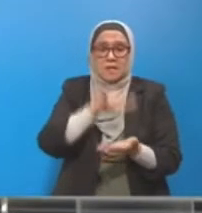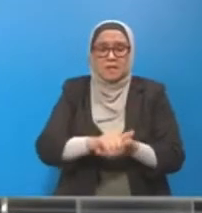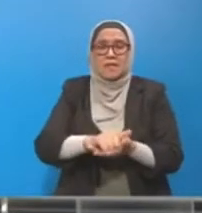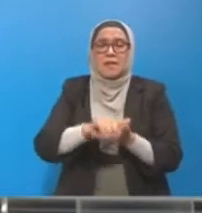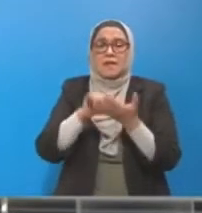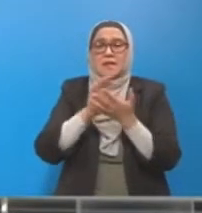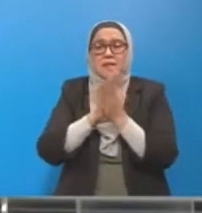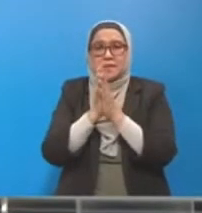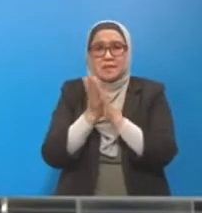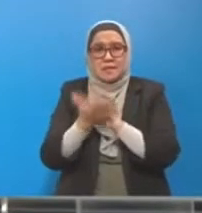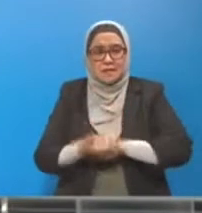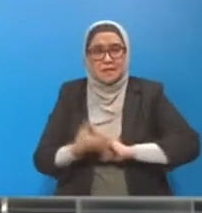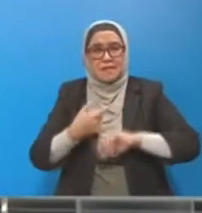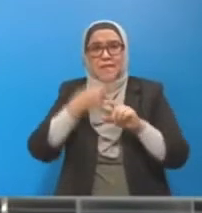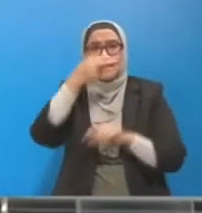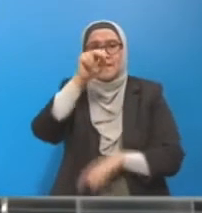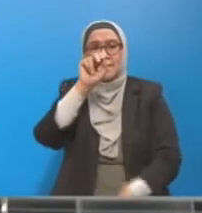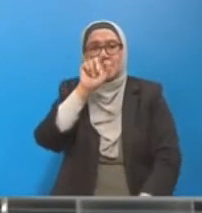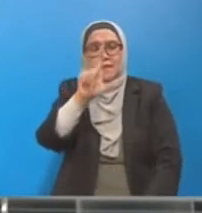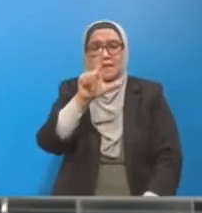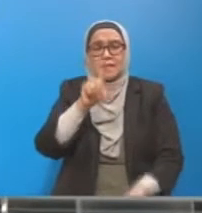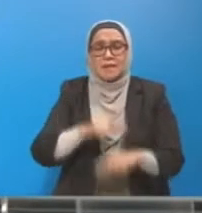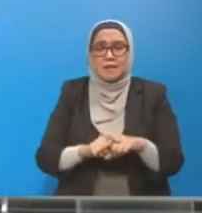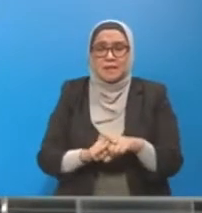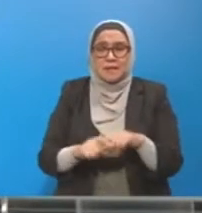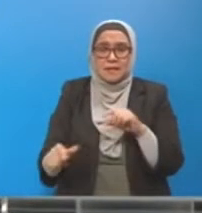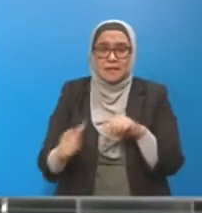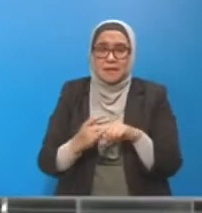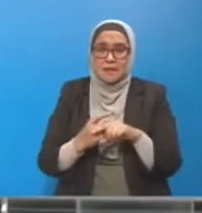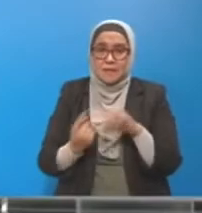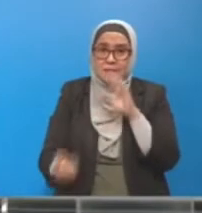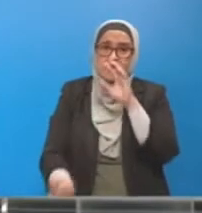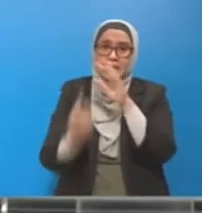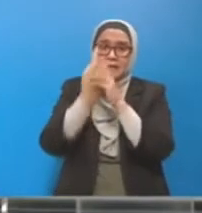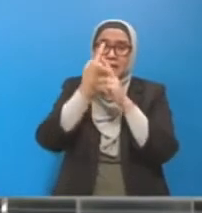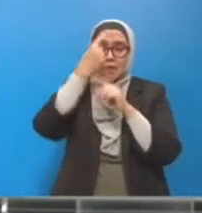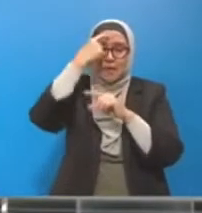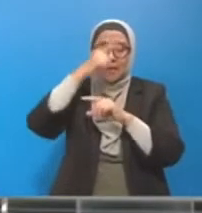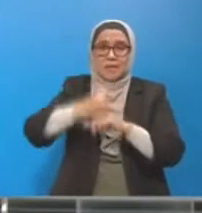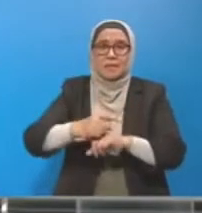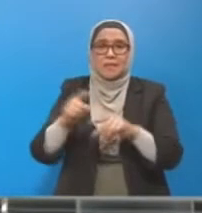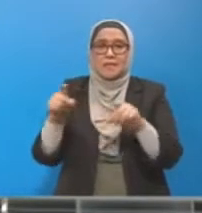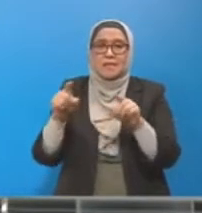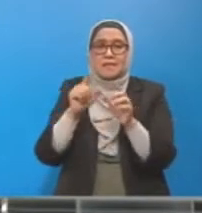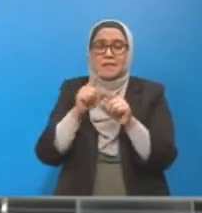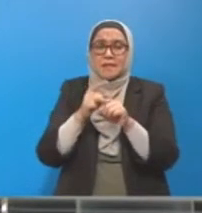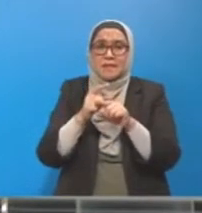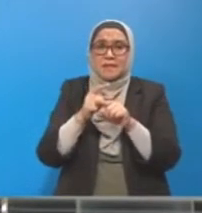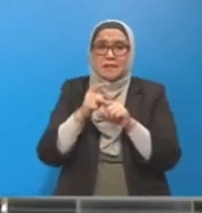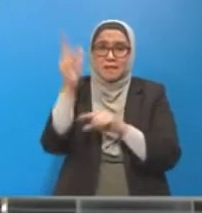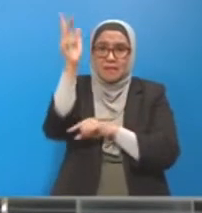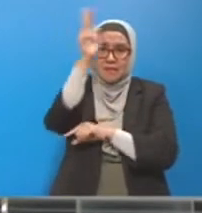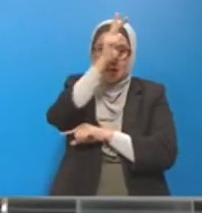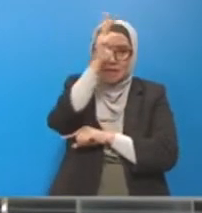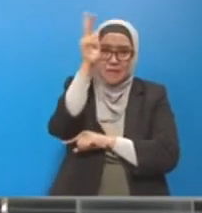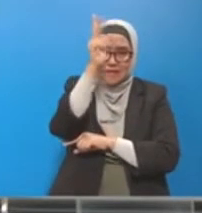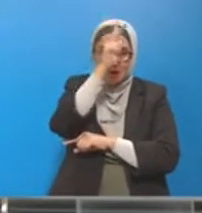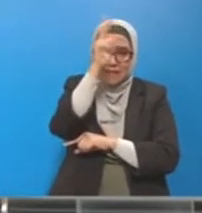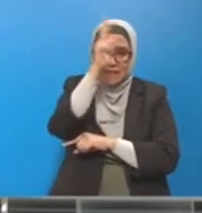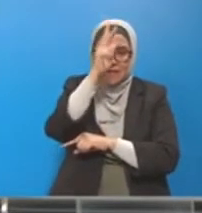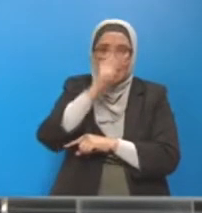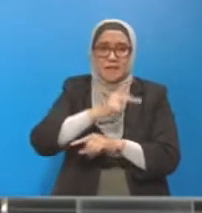keprihatinan daripada pihak kerajaan. Sebagai mana yang saya sebut tadi, bahawa